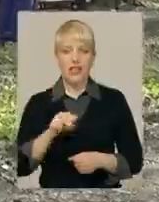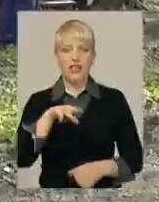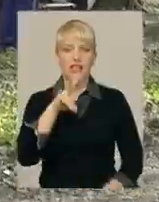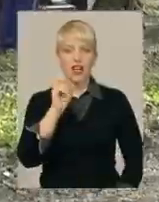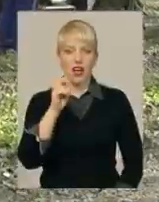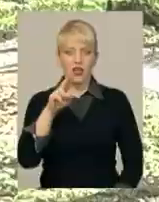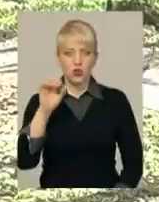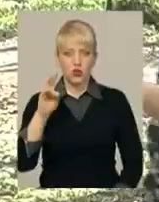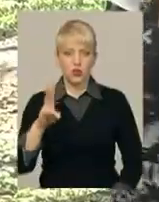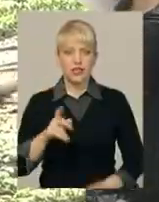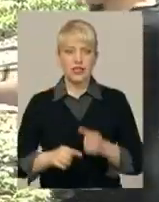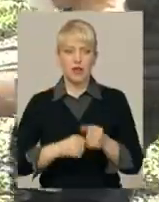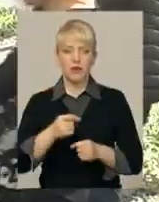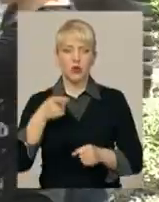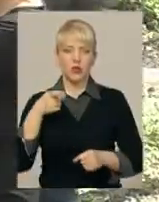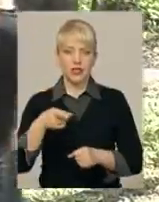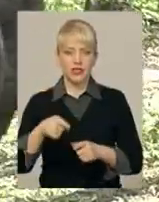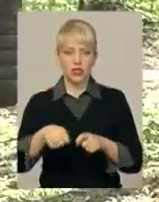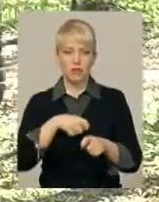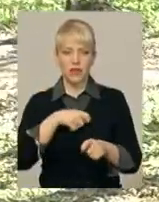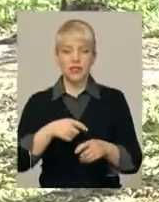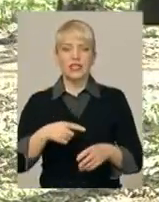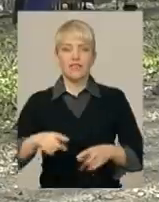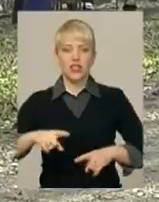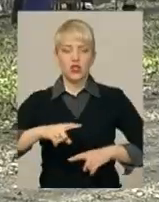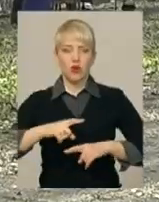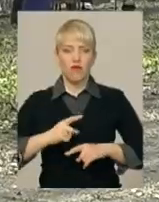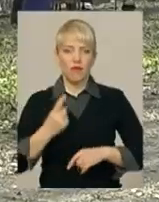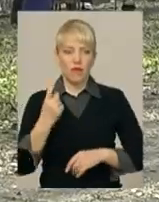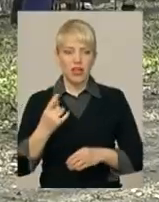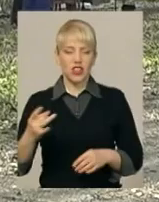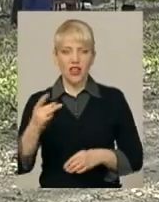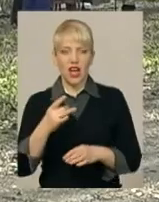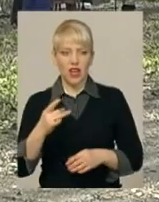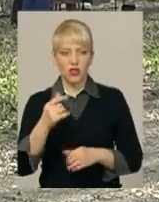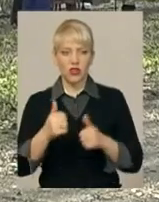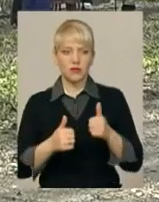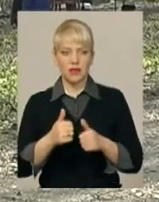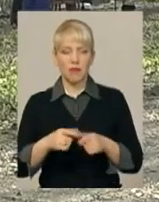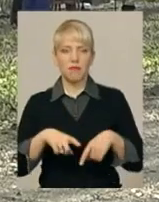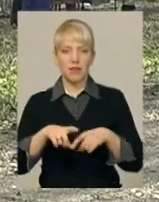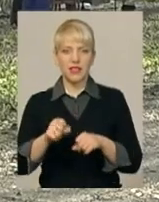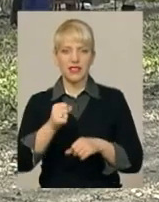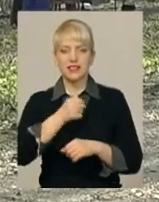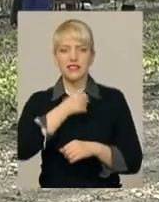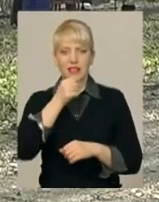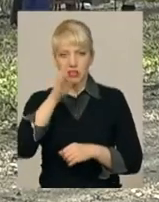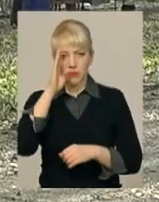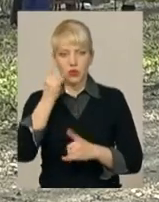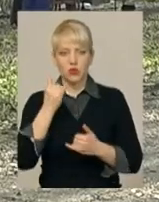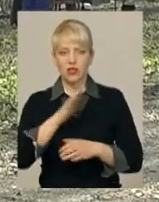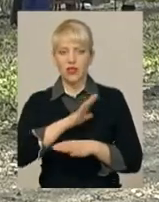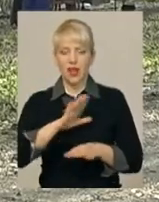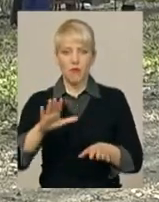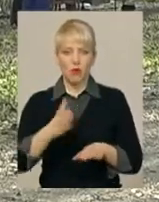кадет, у забігу на тисячі метрів фінішував першим. Хлопець каже, на районних змаганнях бігає зі старшими від себе атлетами, тому сьогодні йому не було важко.